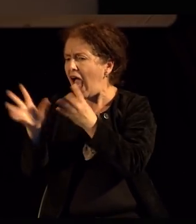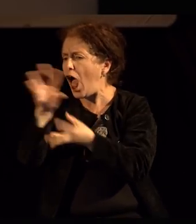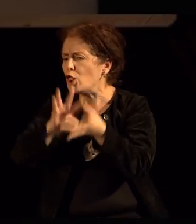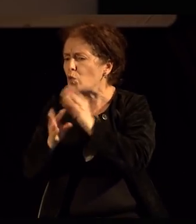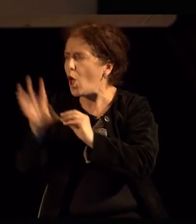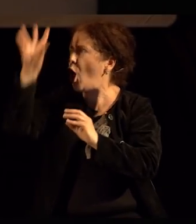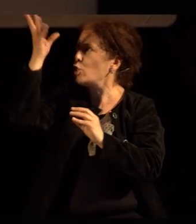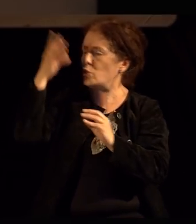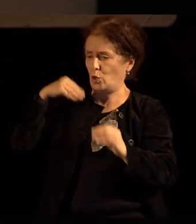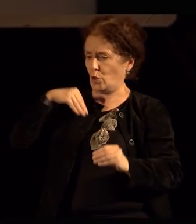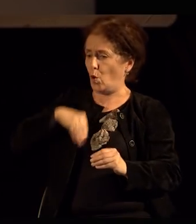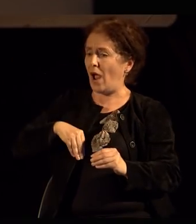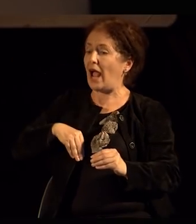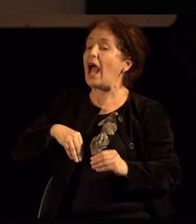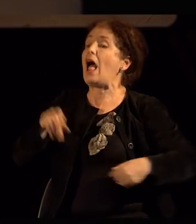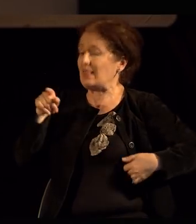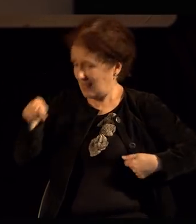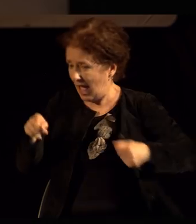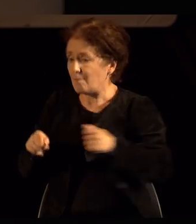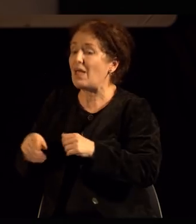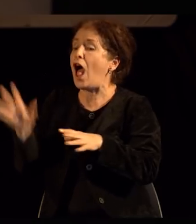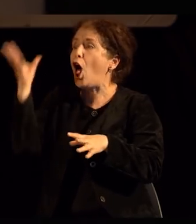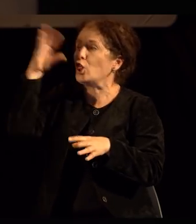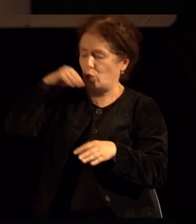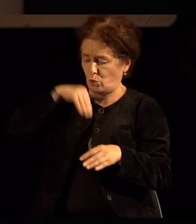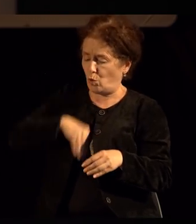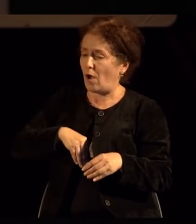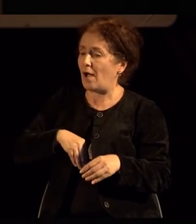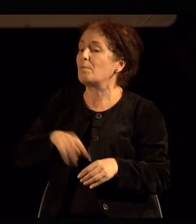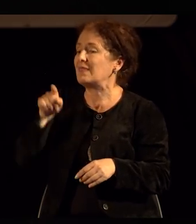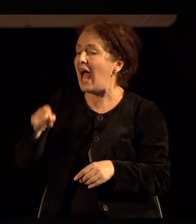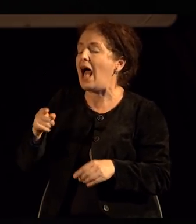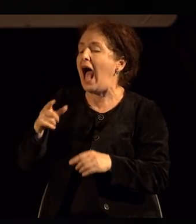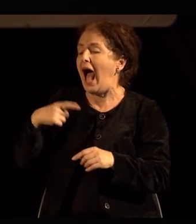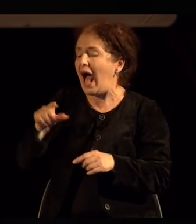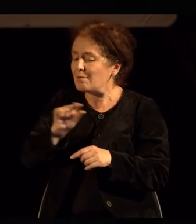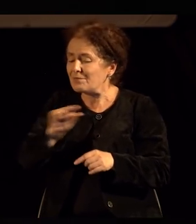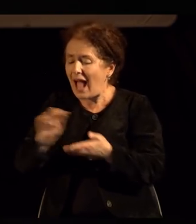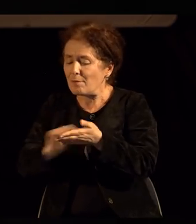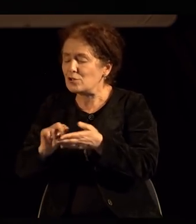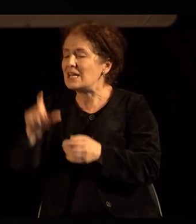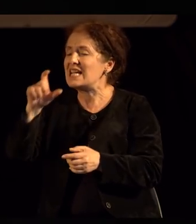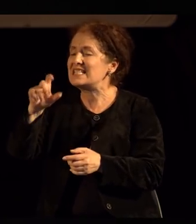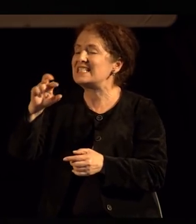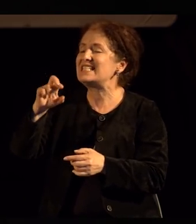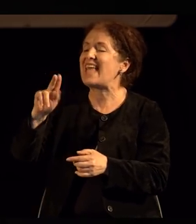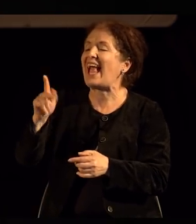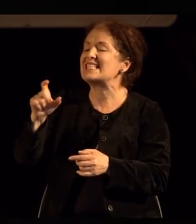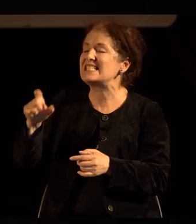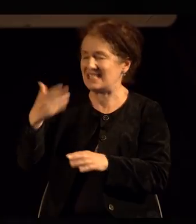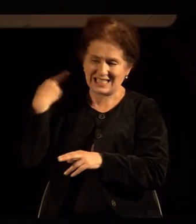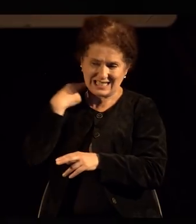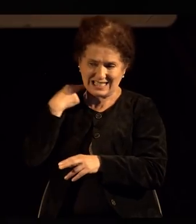затоа, реку на почетокот, дека сборот секс, значи одделен, разцепен и издвоен. Па како се ја да се